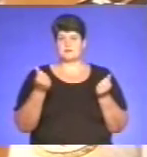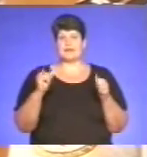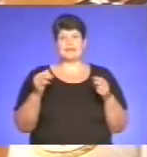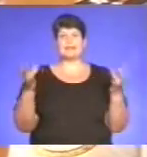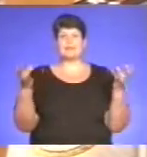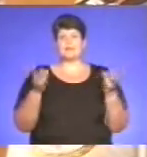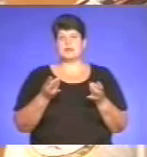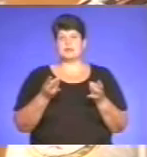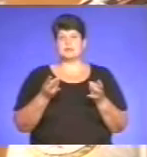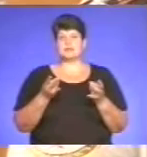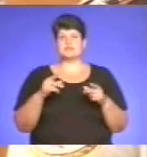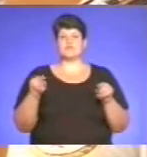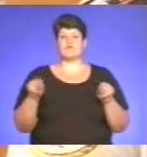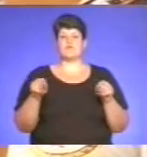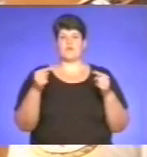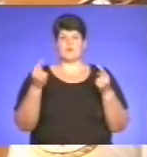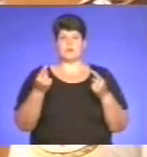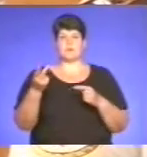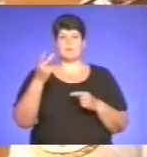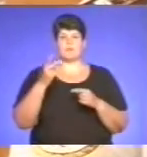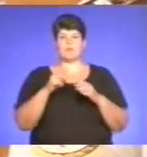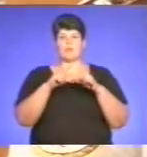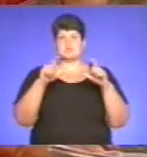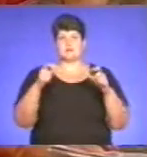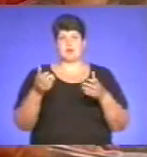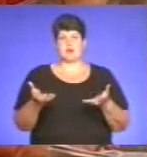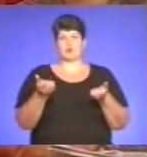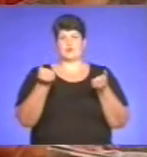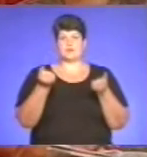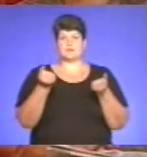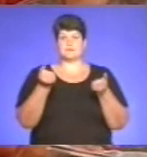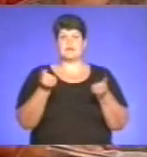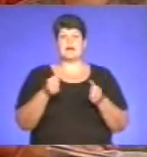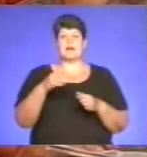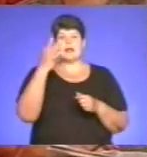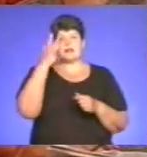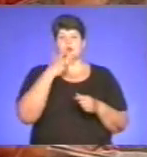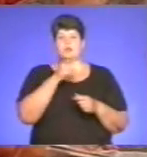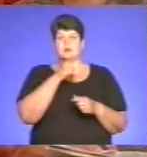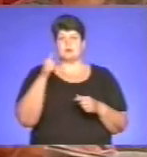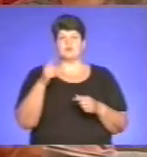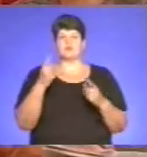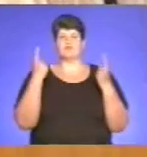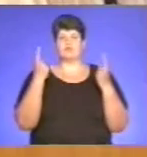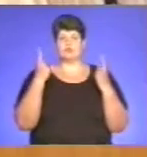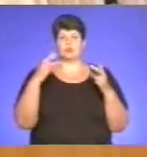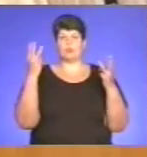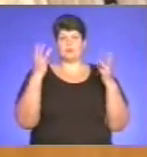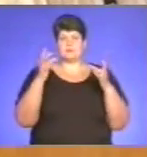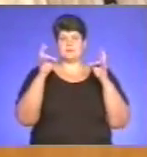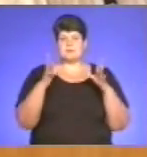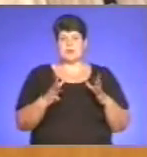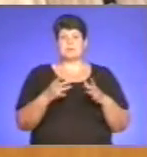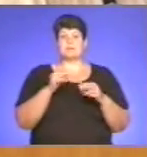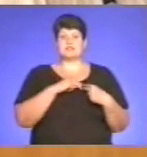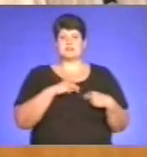необхідності створення постів для рятування. Літо – період підвищеної пожежної небезпеки. Працівники Державної служби